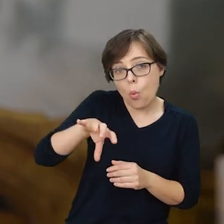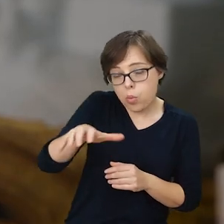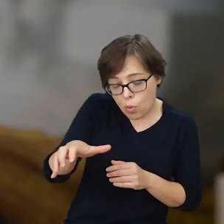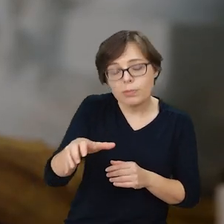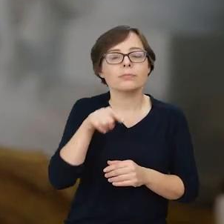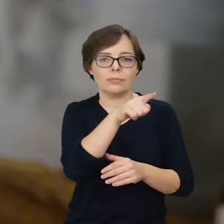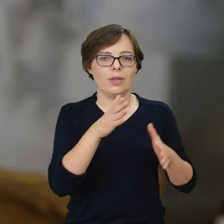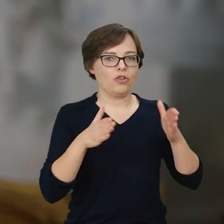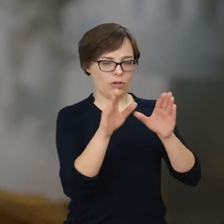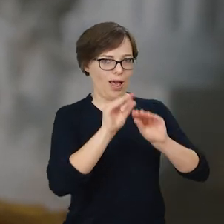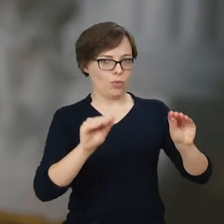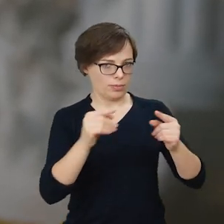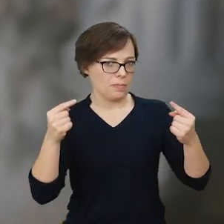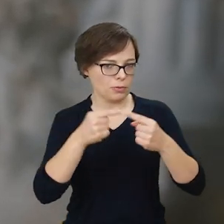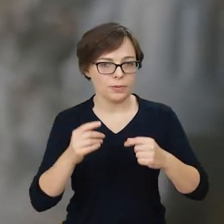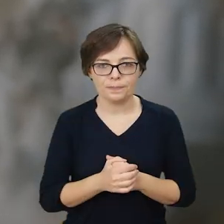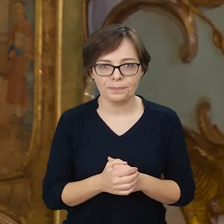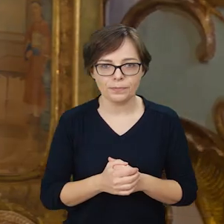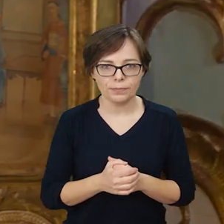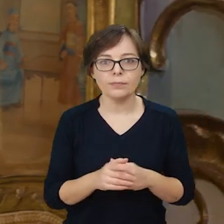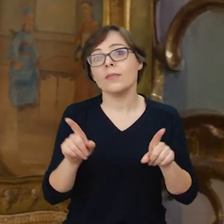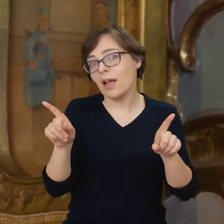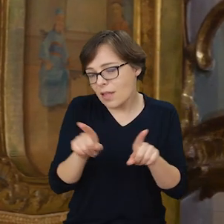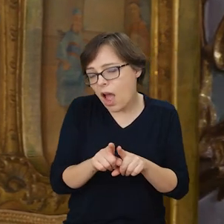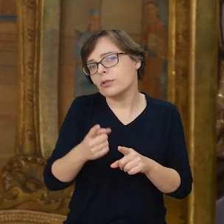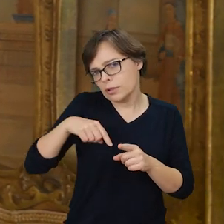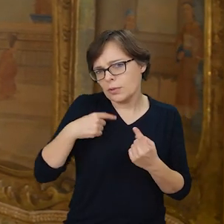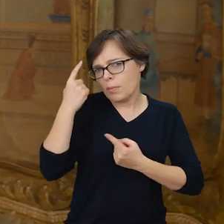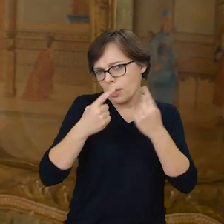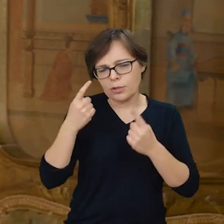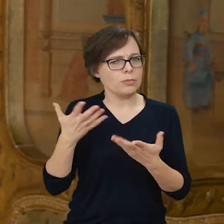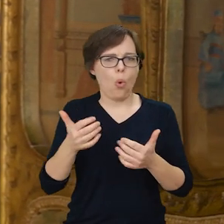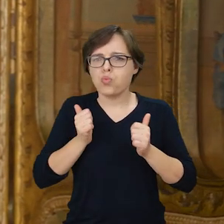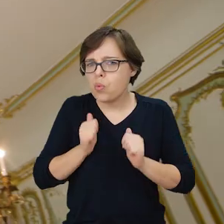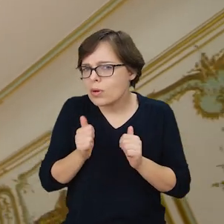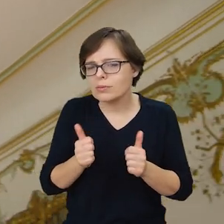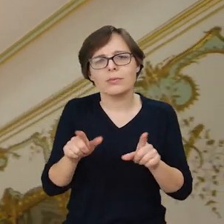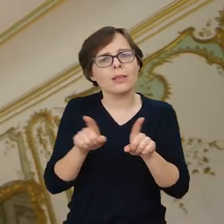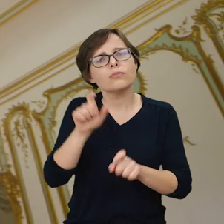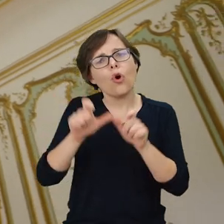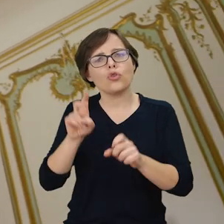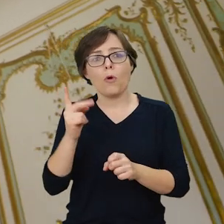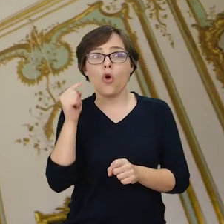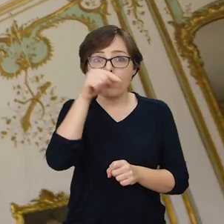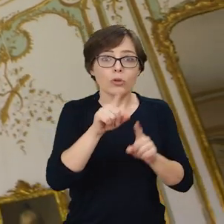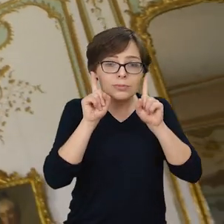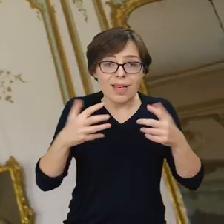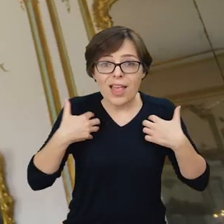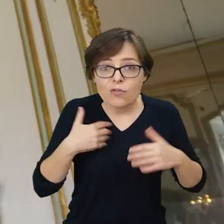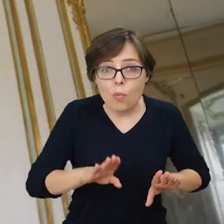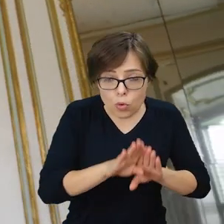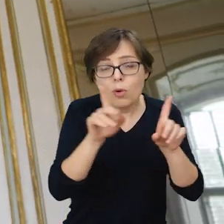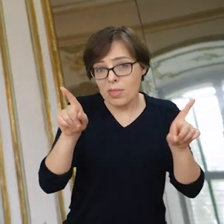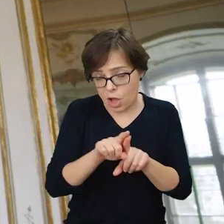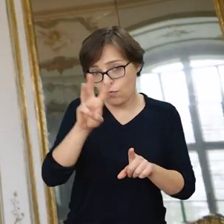nich właśnie w szczególności są ścieżki edukacyjne. Natomiast jak najbardziej wydaje nam się, że turyści i odwiedzający nasze muzea